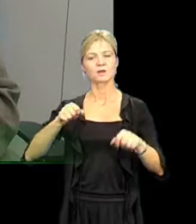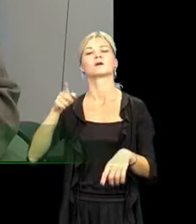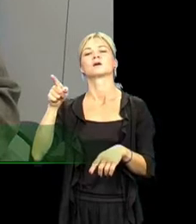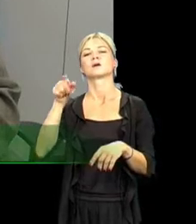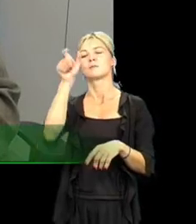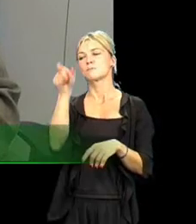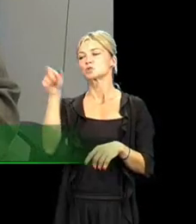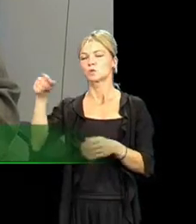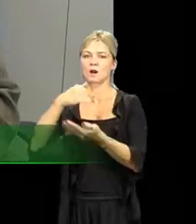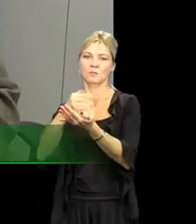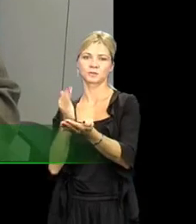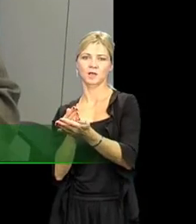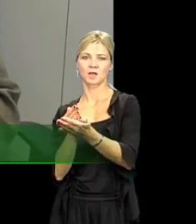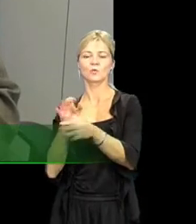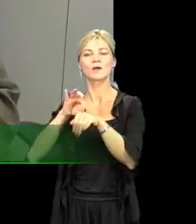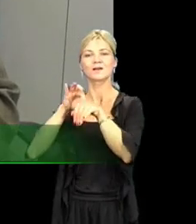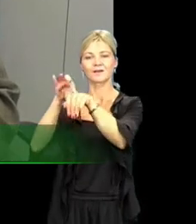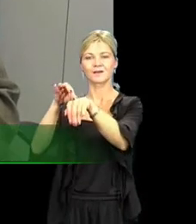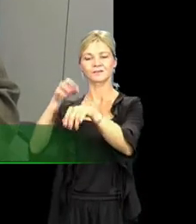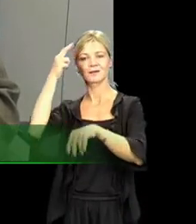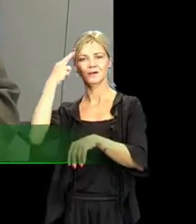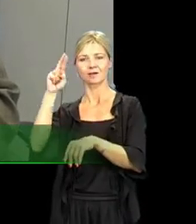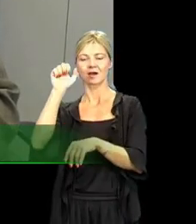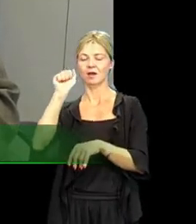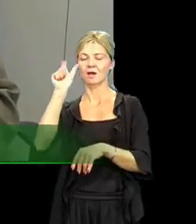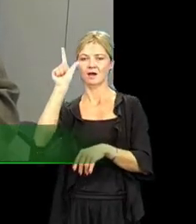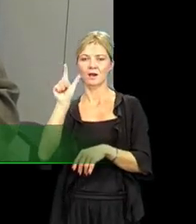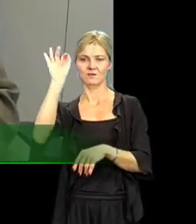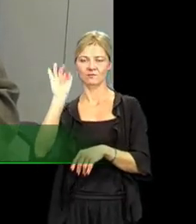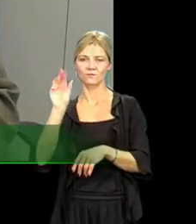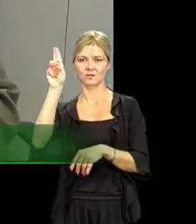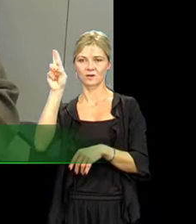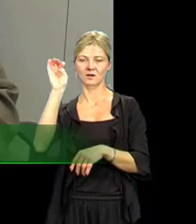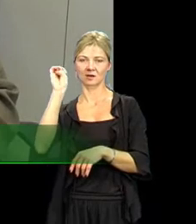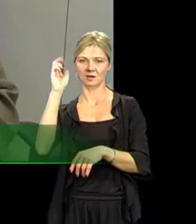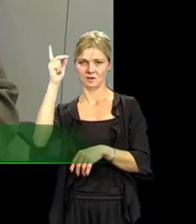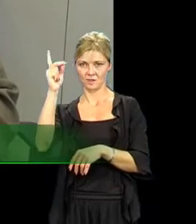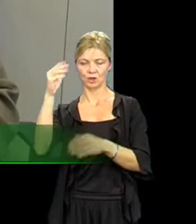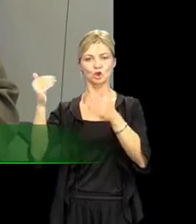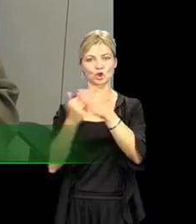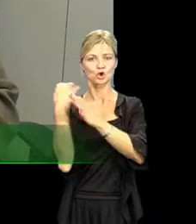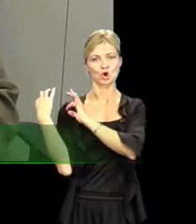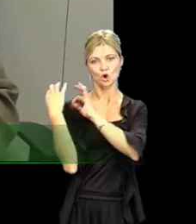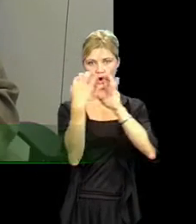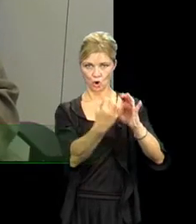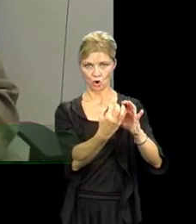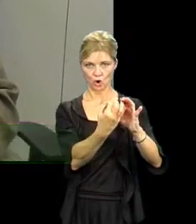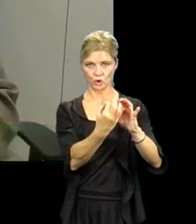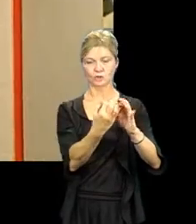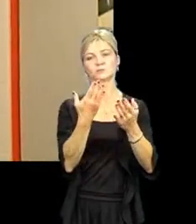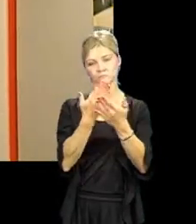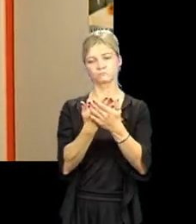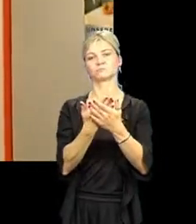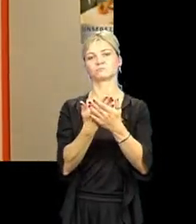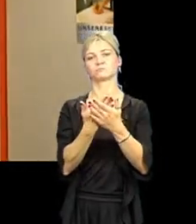wollen Mitarbeiter mit Einschränkungen vor allem darum beschäftigen, um ihnen auch